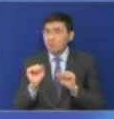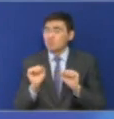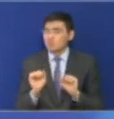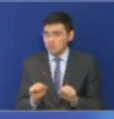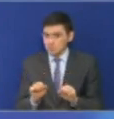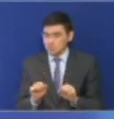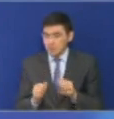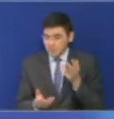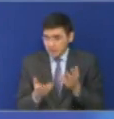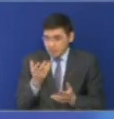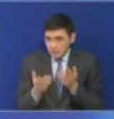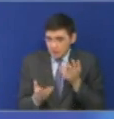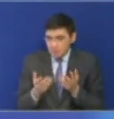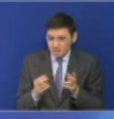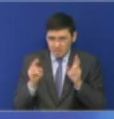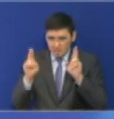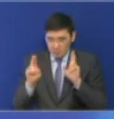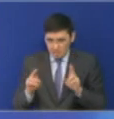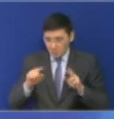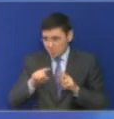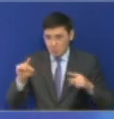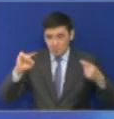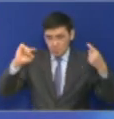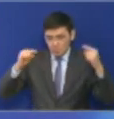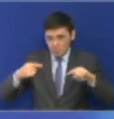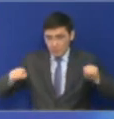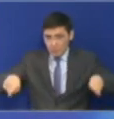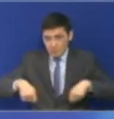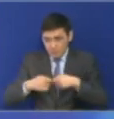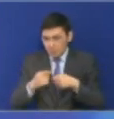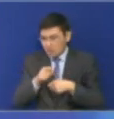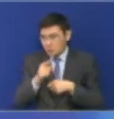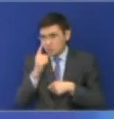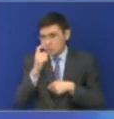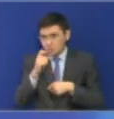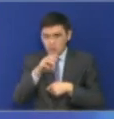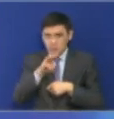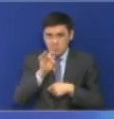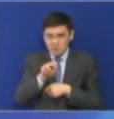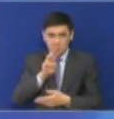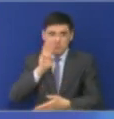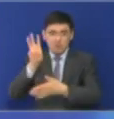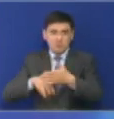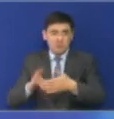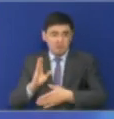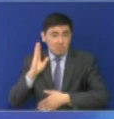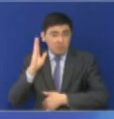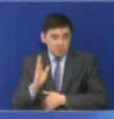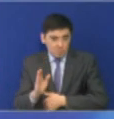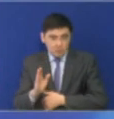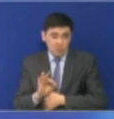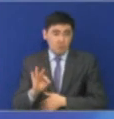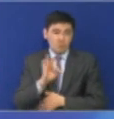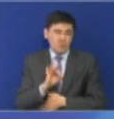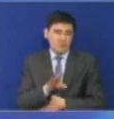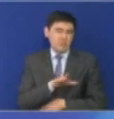За несоблюдение установленных правил предпринимателям грозит штраф 100 МРП. Об этом стало известно во время онлайн